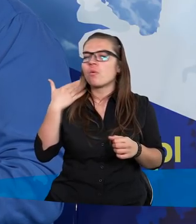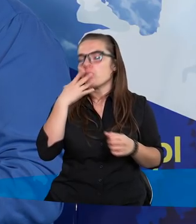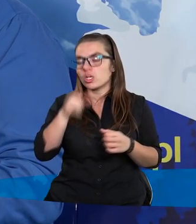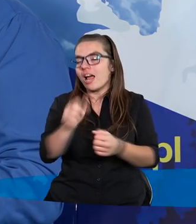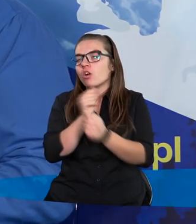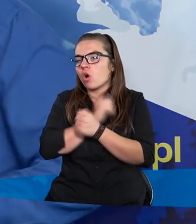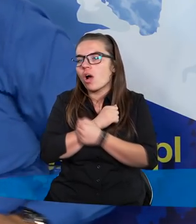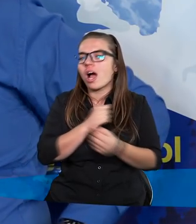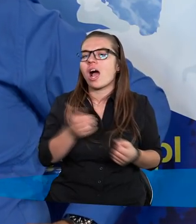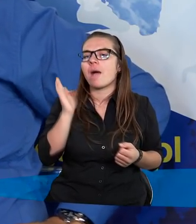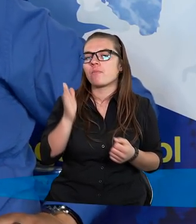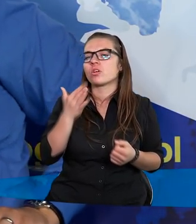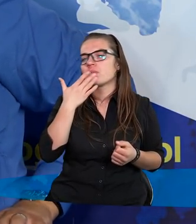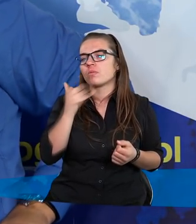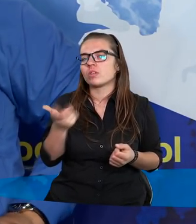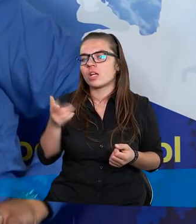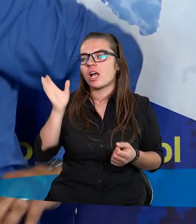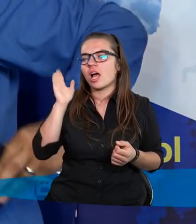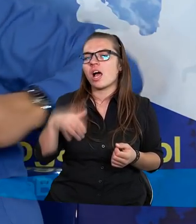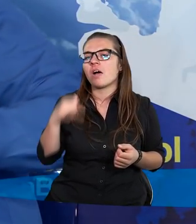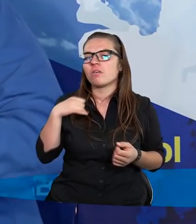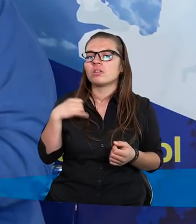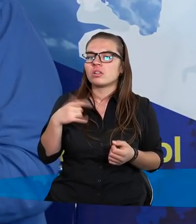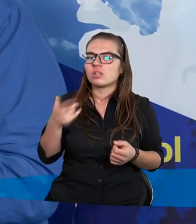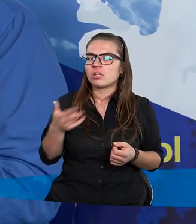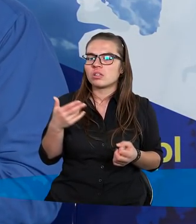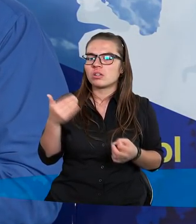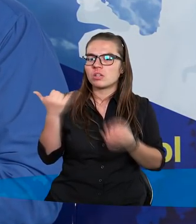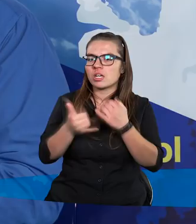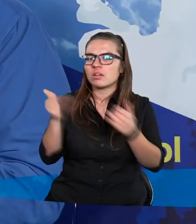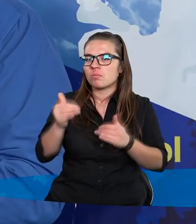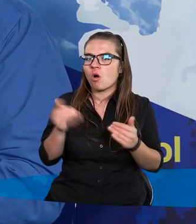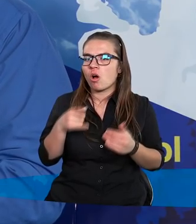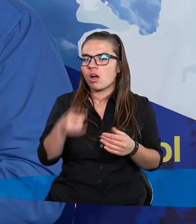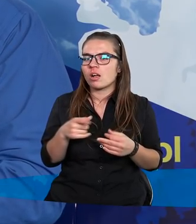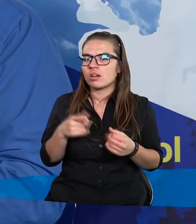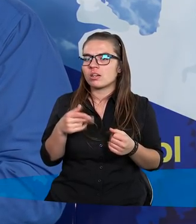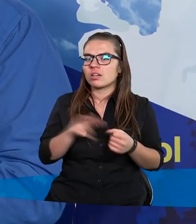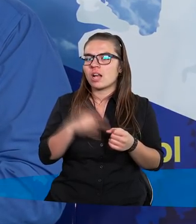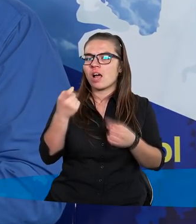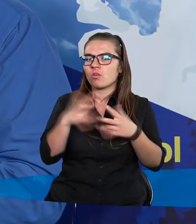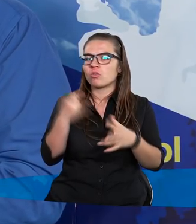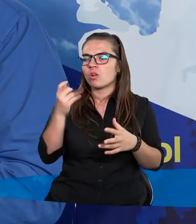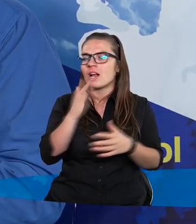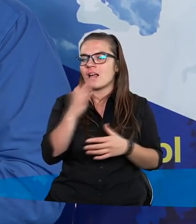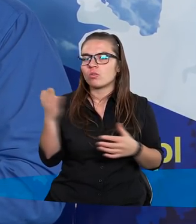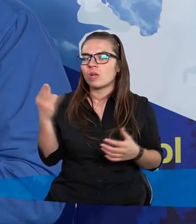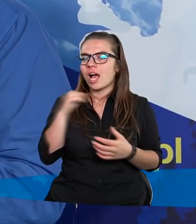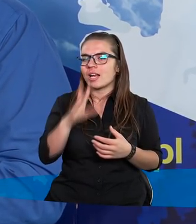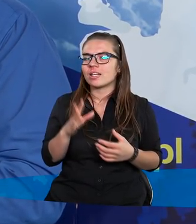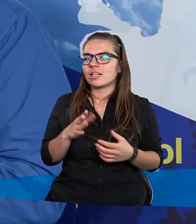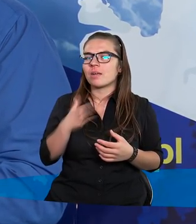że Go kochają, ja zresztą pozwolę sobie, jeżeli mogę, na taką krótką ilustrację.